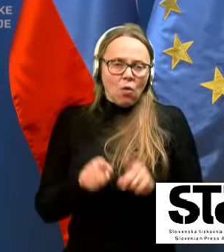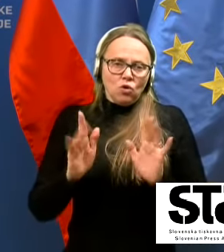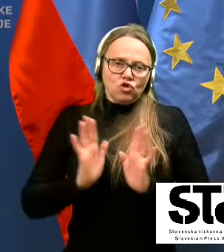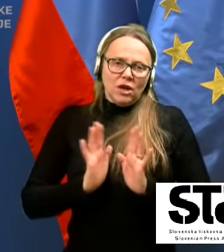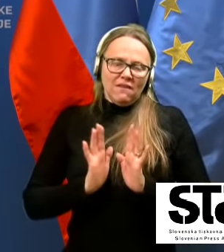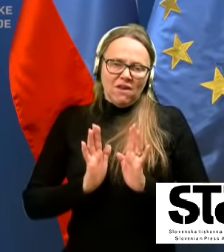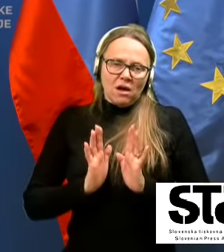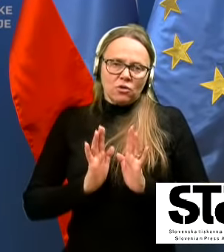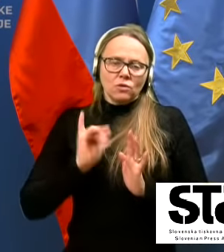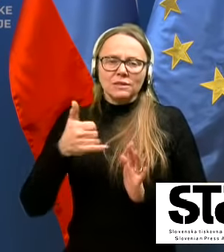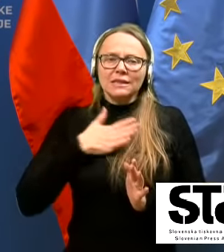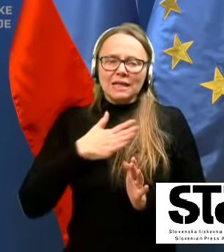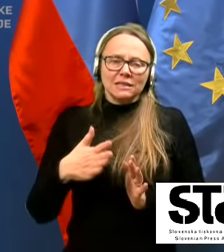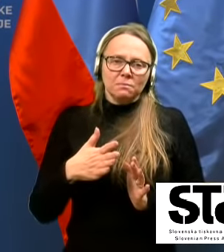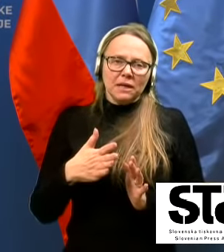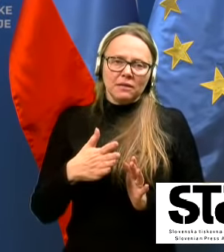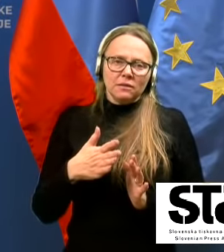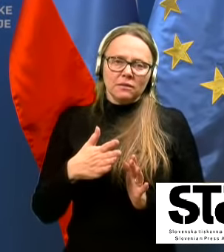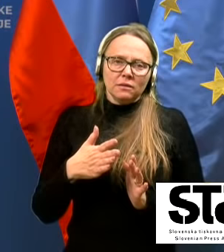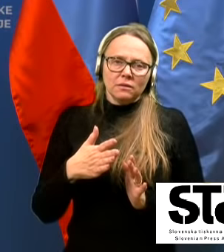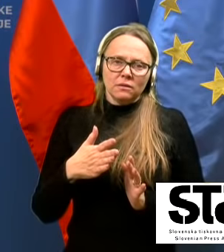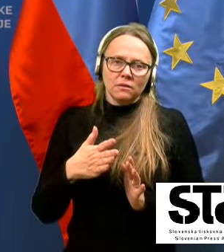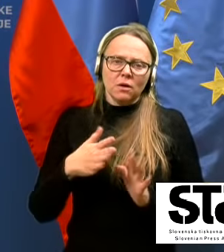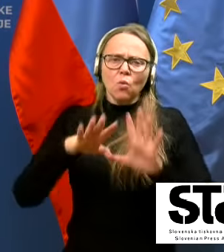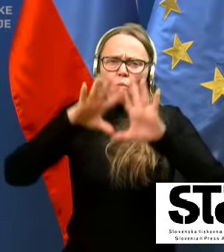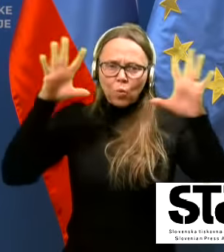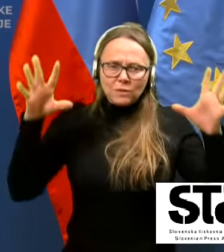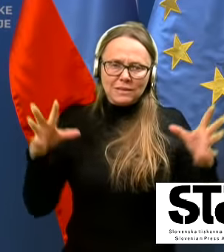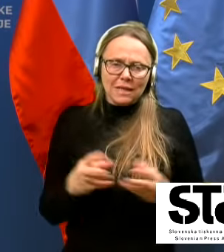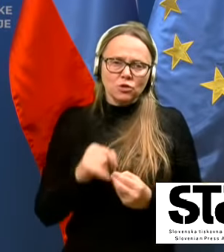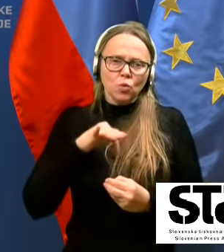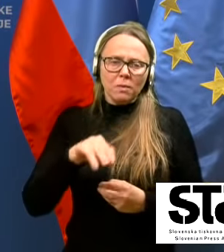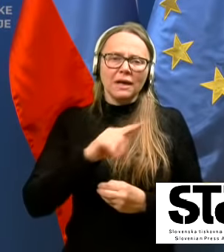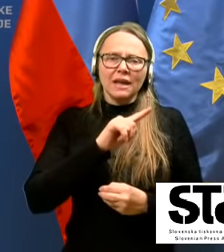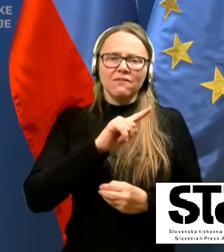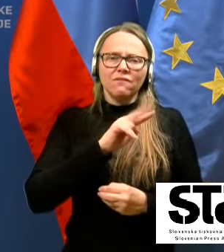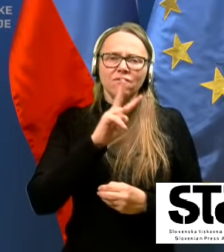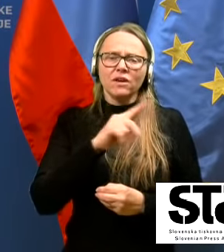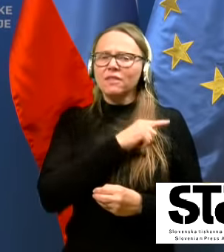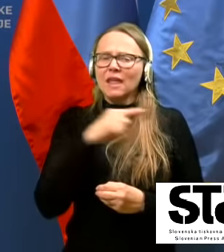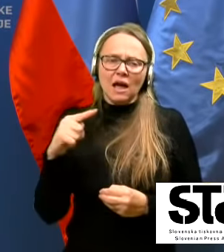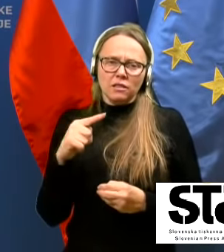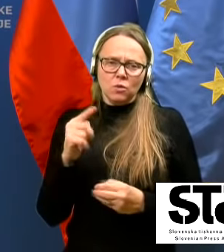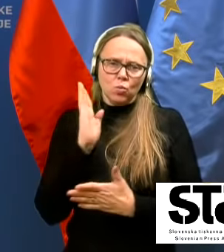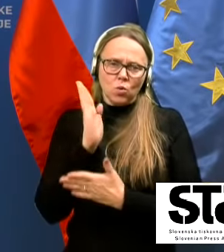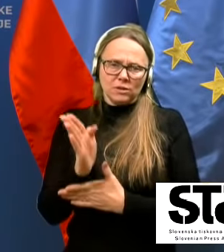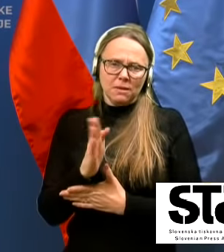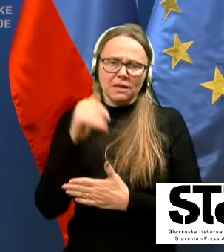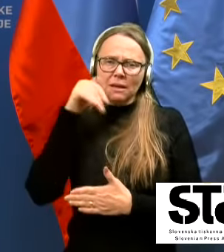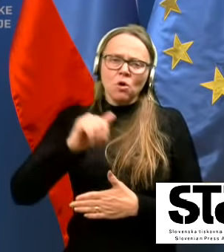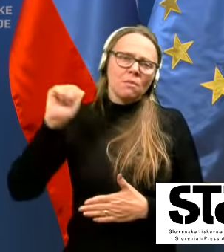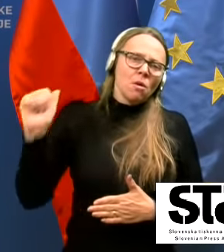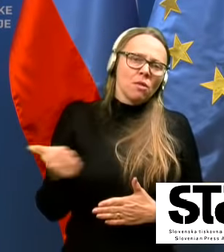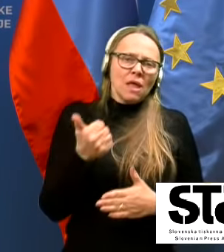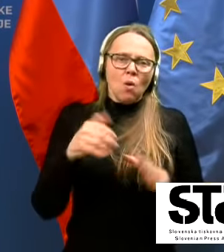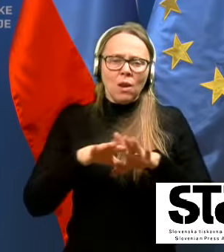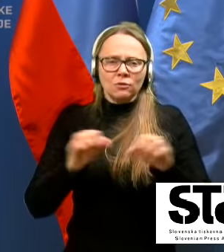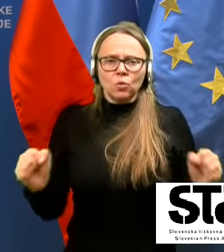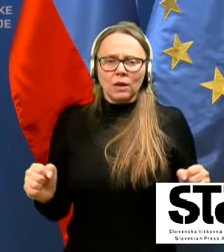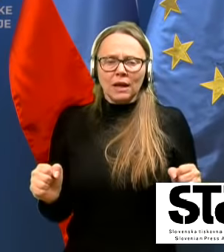da se spet prevesi vse skupaj v negativno smer in da moramo ponavljati ukrepe